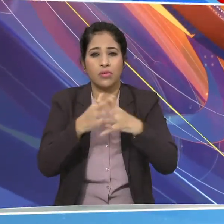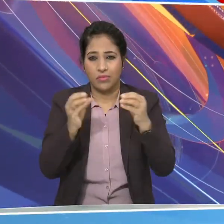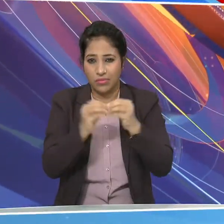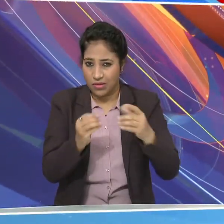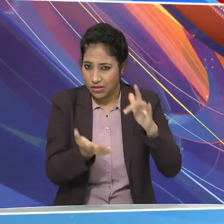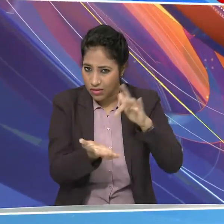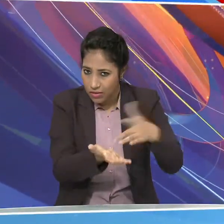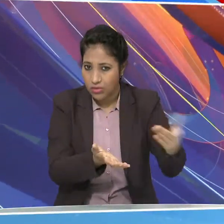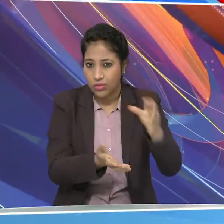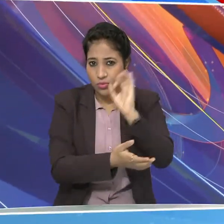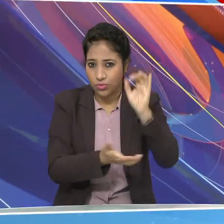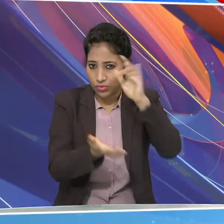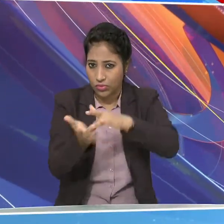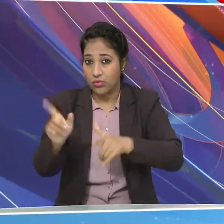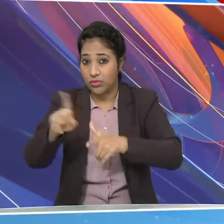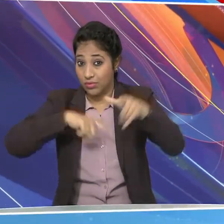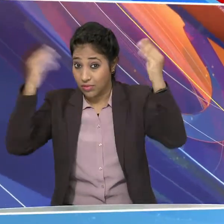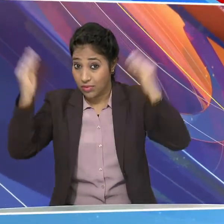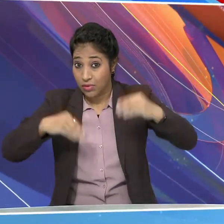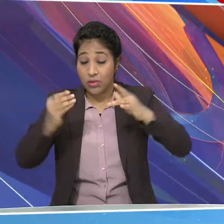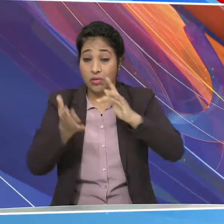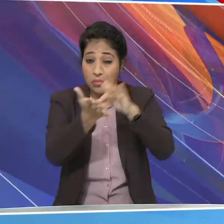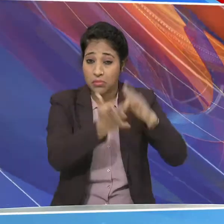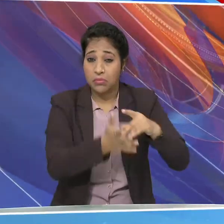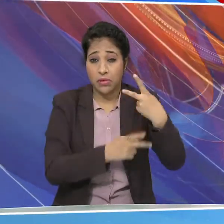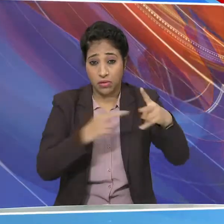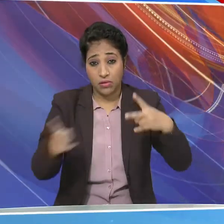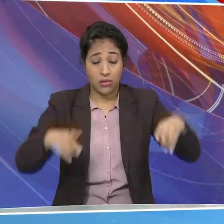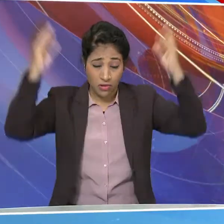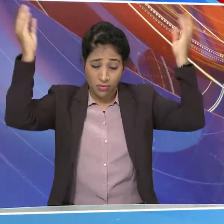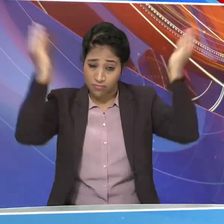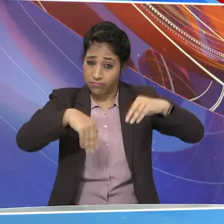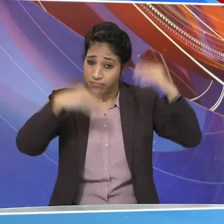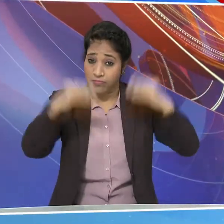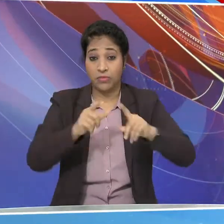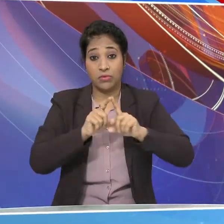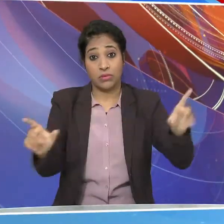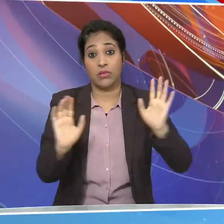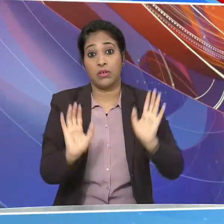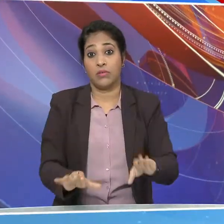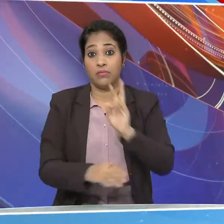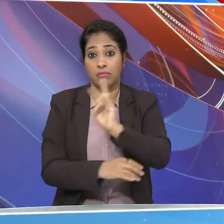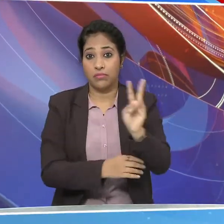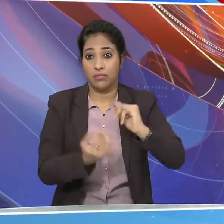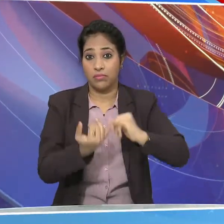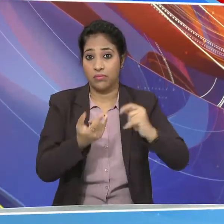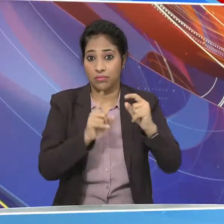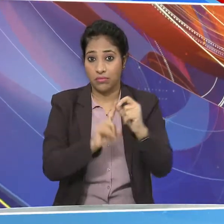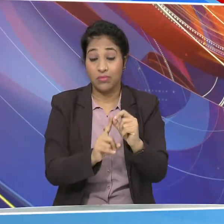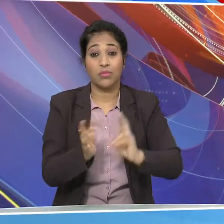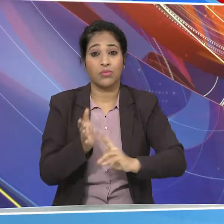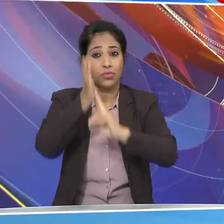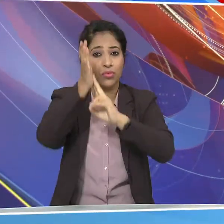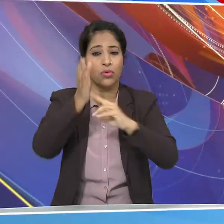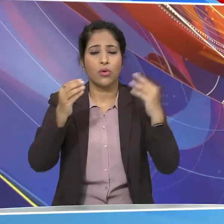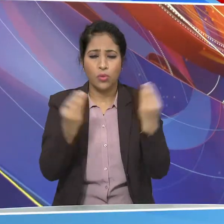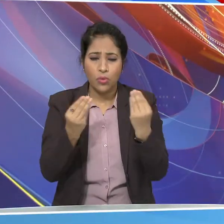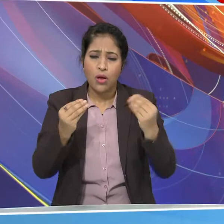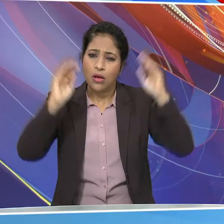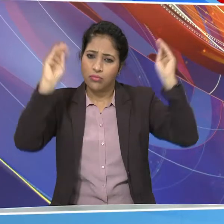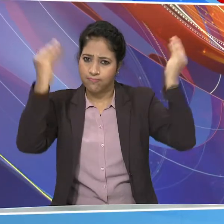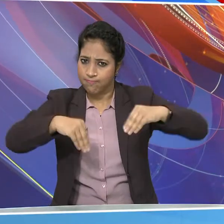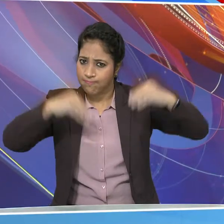जार्करं में अलग लग स्थानों पर तेज बारिश की संभावना जटाई है 22 सितंबर तक देश के पूर्वी हिस्से में हलकी सी